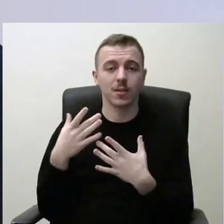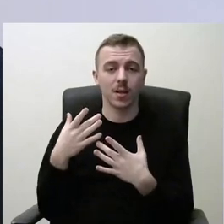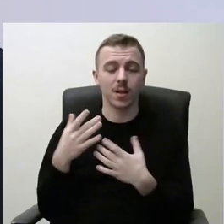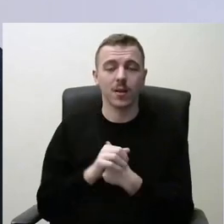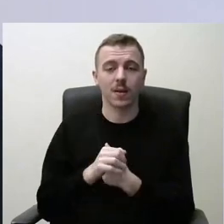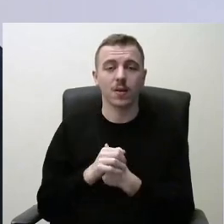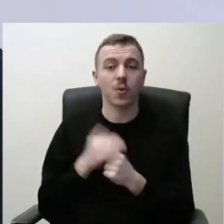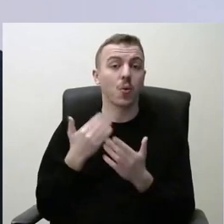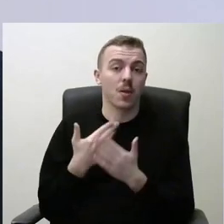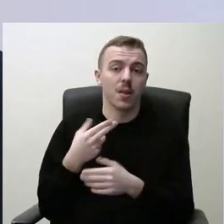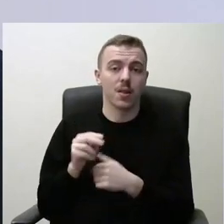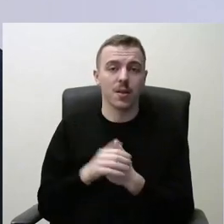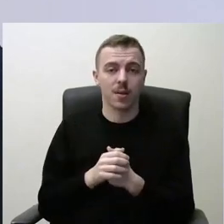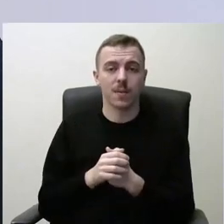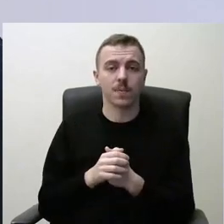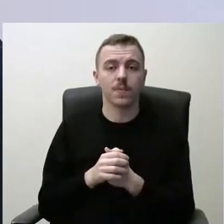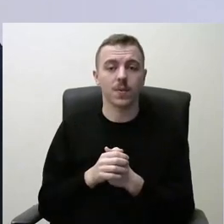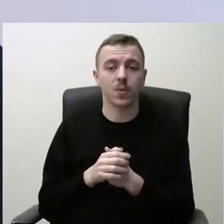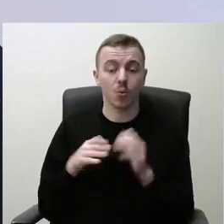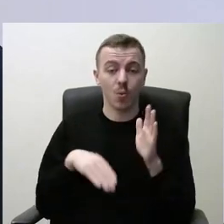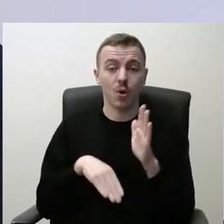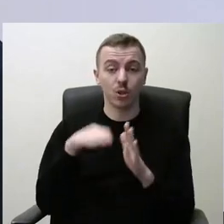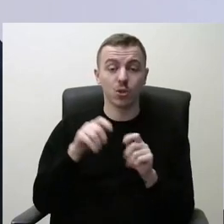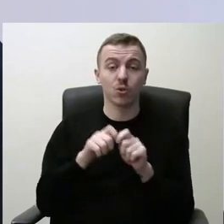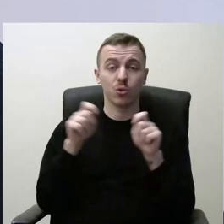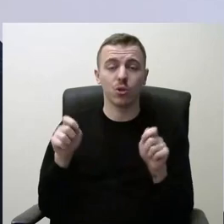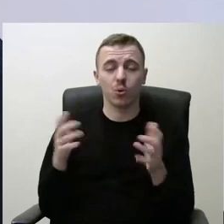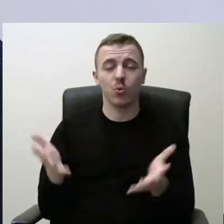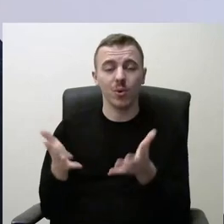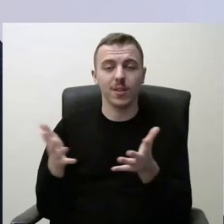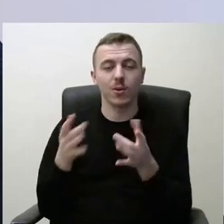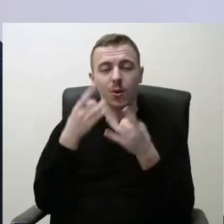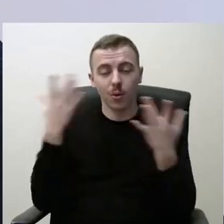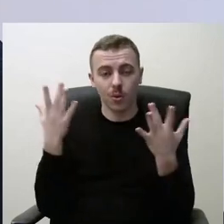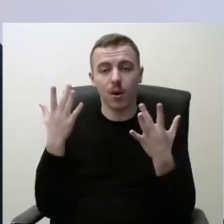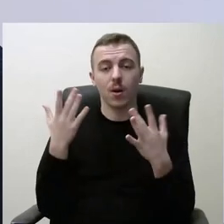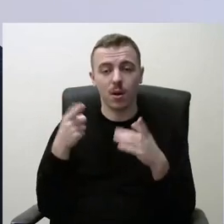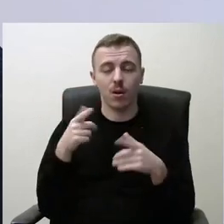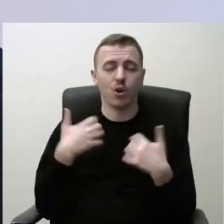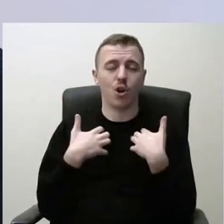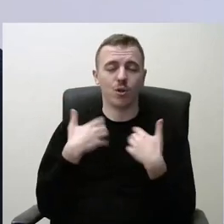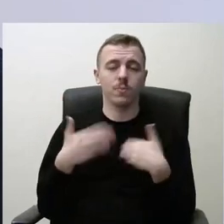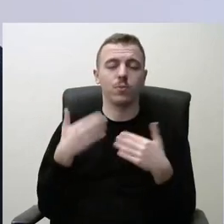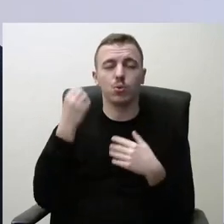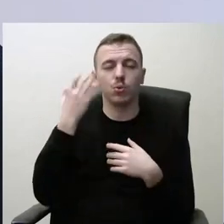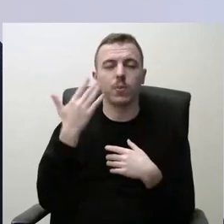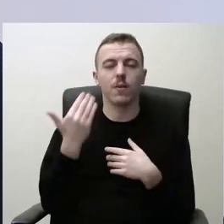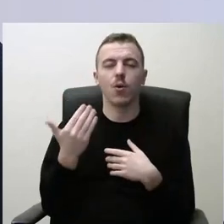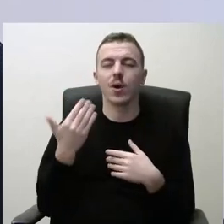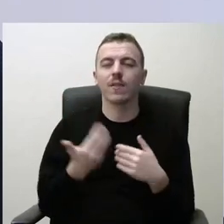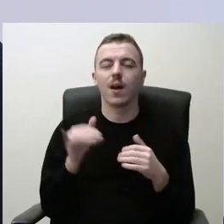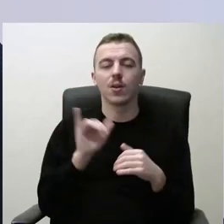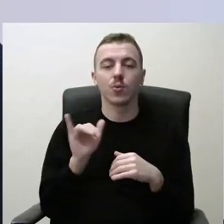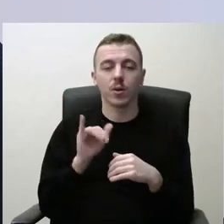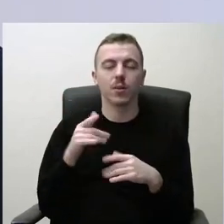Kodėlgi ne, jau kuo nuo mažesnio žmogaus mes pradės įbaugdytis, tuo jis greičiau supras, kur jis gyvena ir